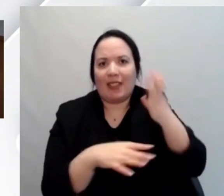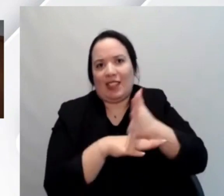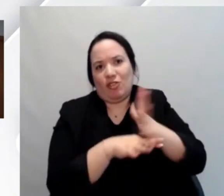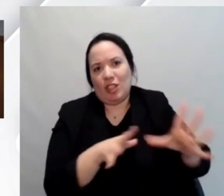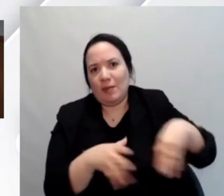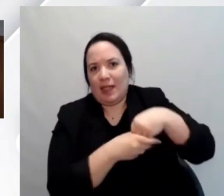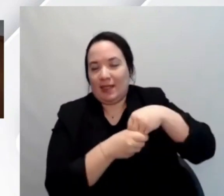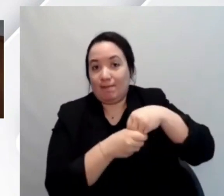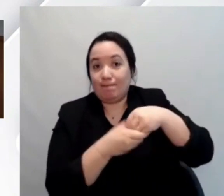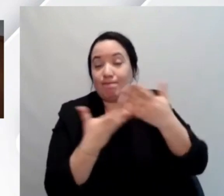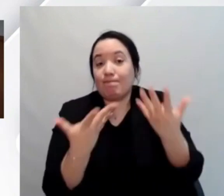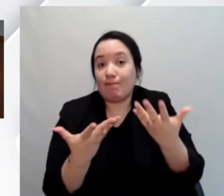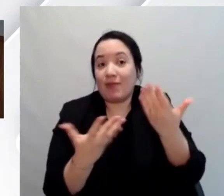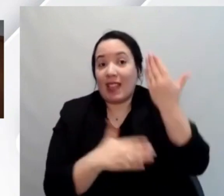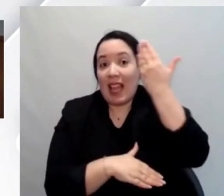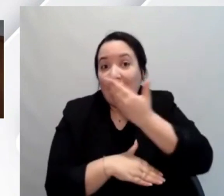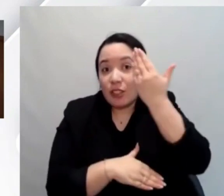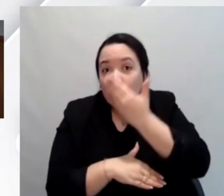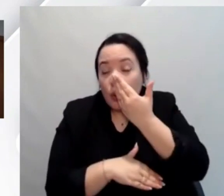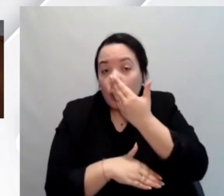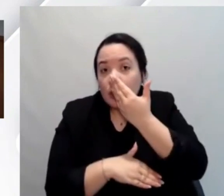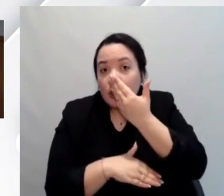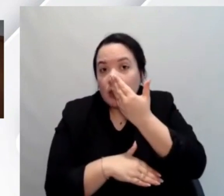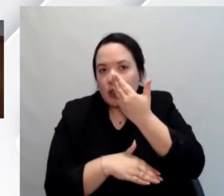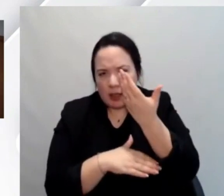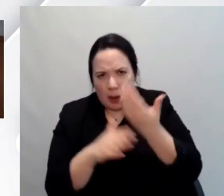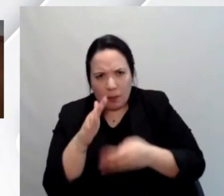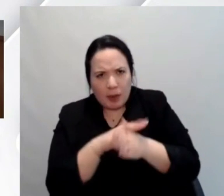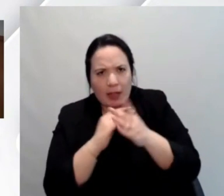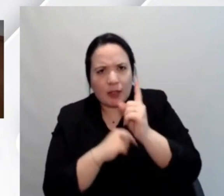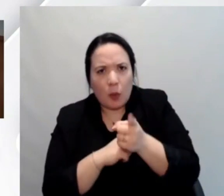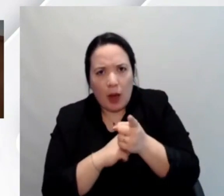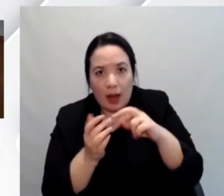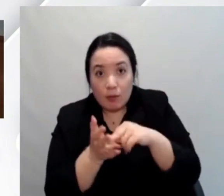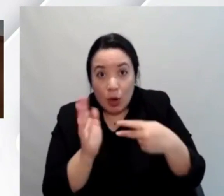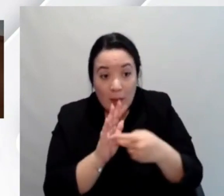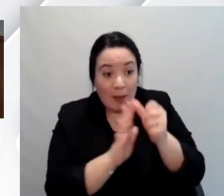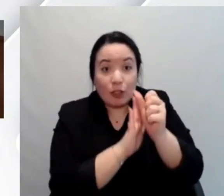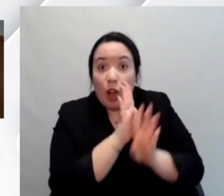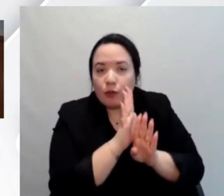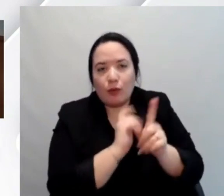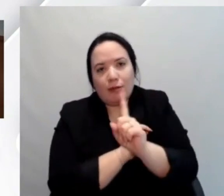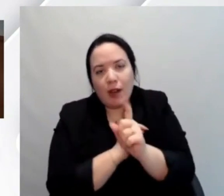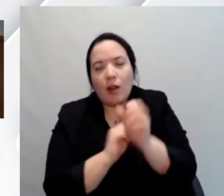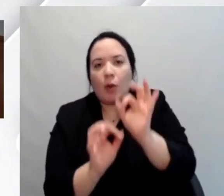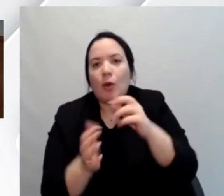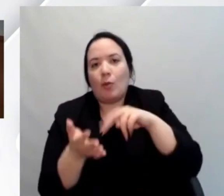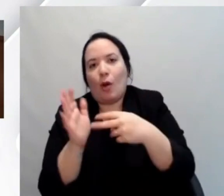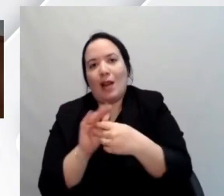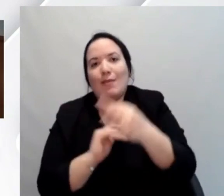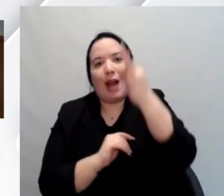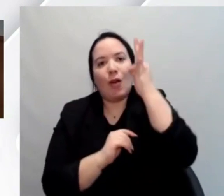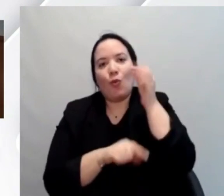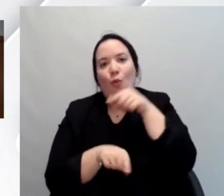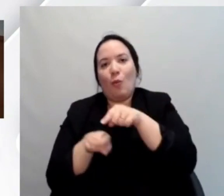accessibilità. Quindi gli errori in questo caso non sono basati su un problema del software, ma su un problema dell'essere umano che ha una